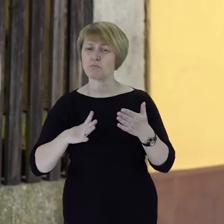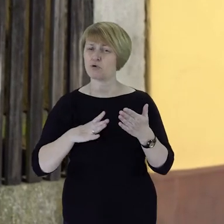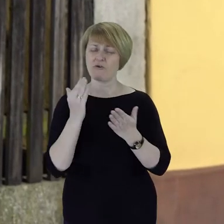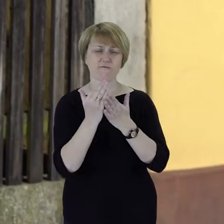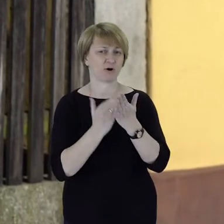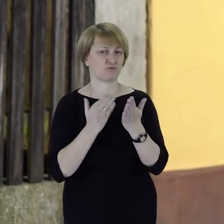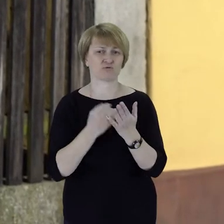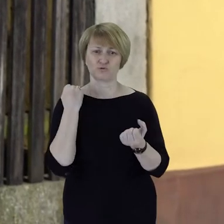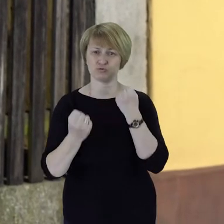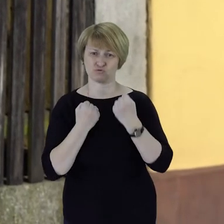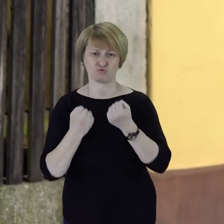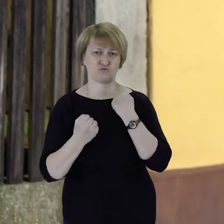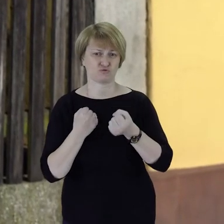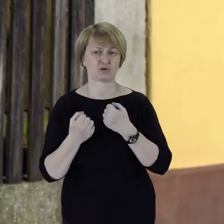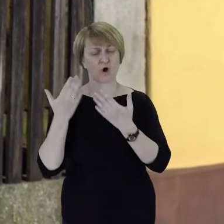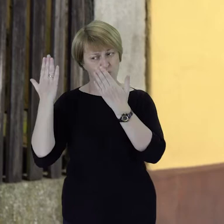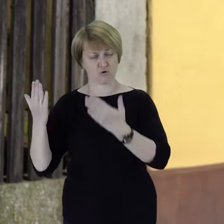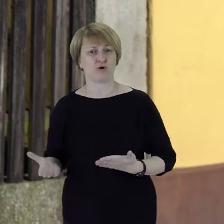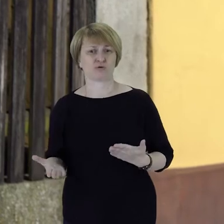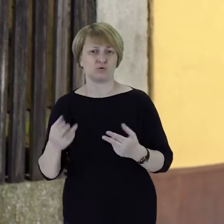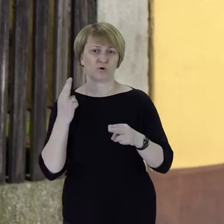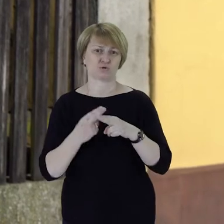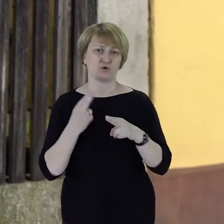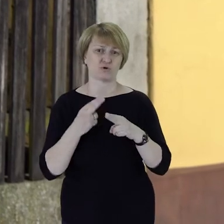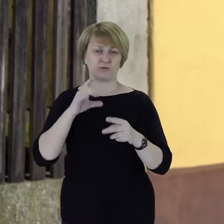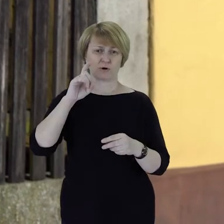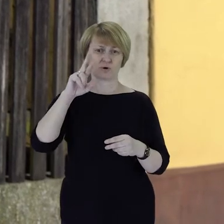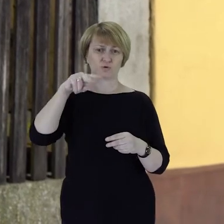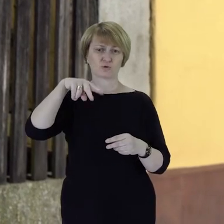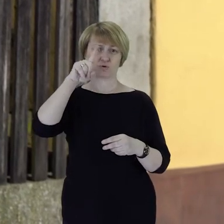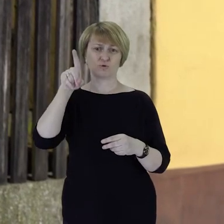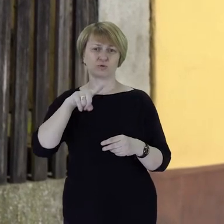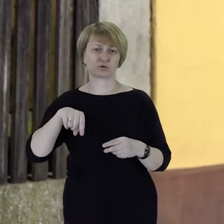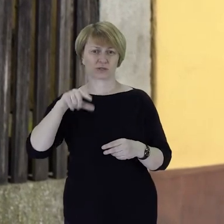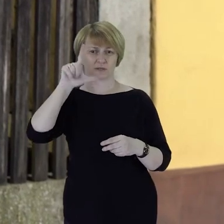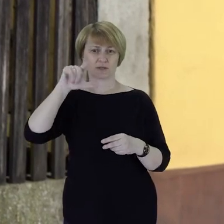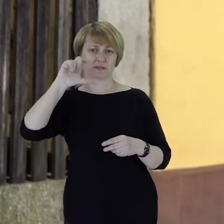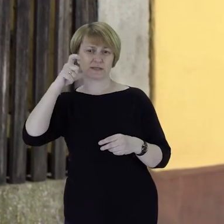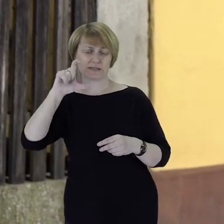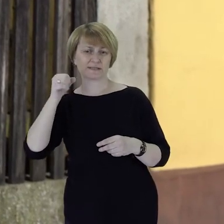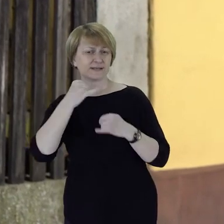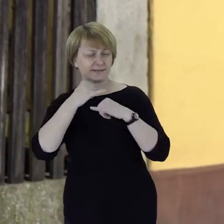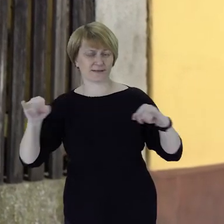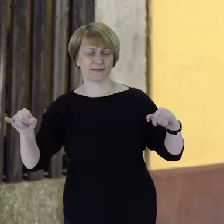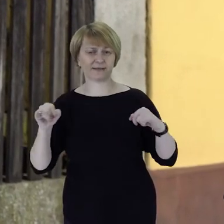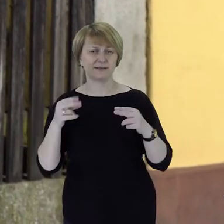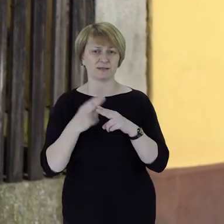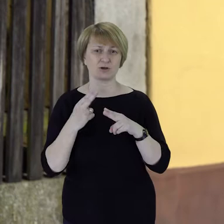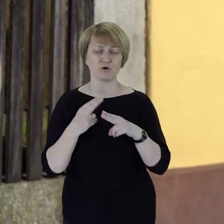warunki sprawiły, że rozchorował się na gruźlicę, być może jeszcze jakieś inne choroby się